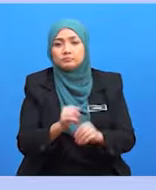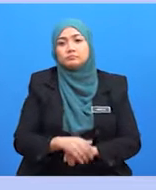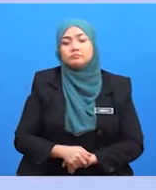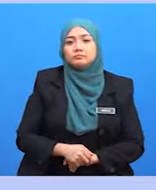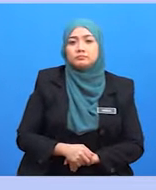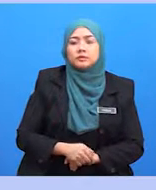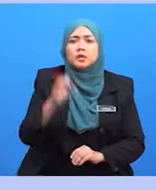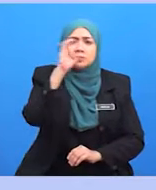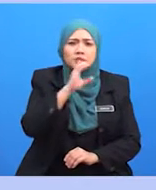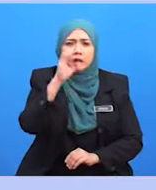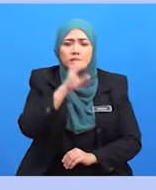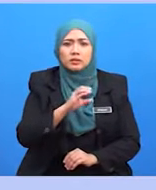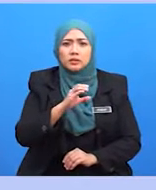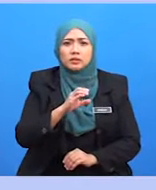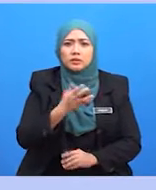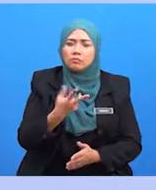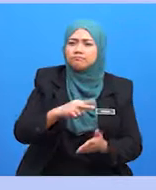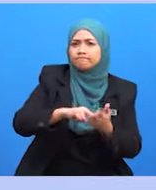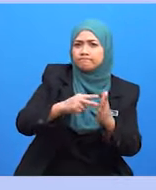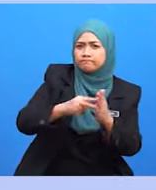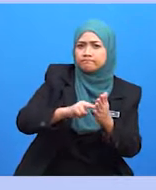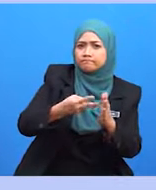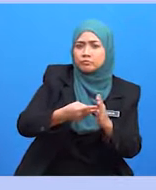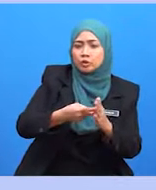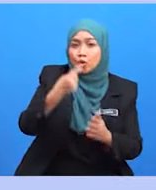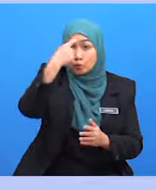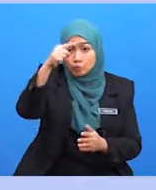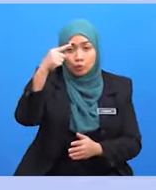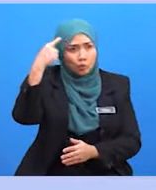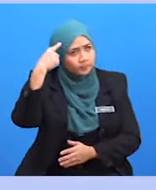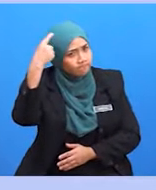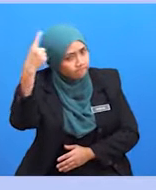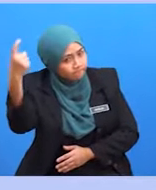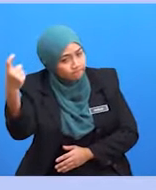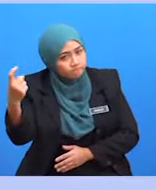Cari sinonim atau istilah yang tepat menggambarkan produk anda.